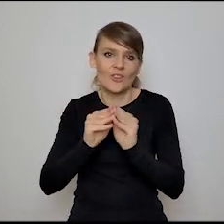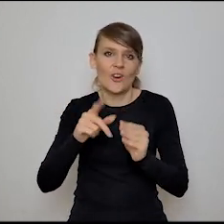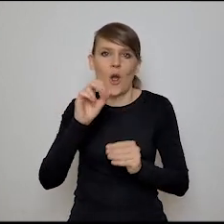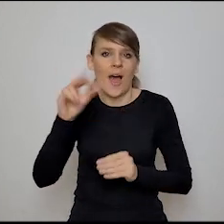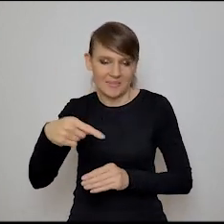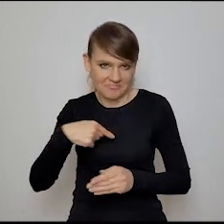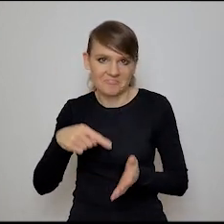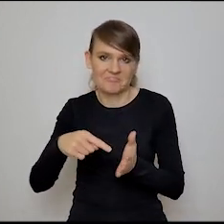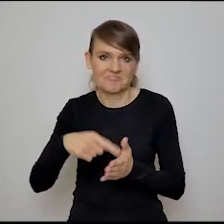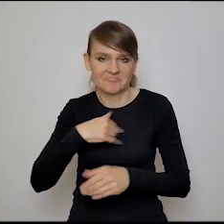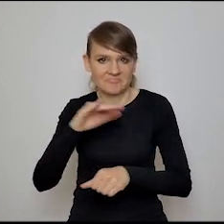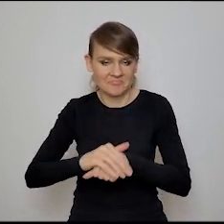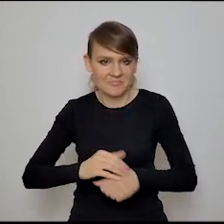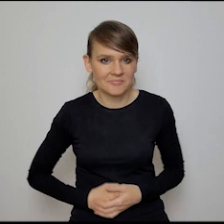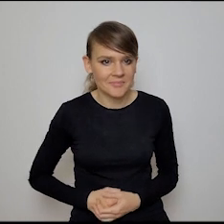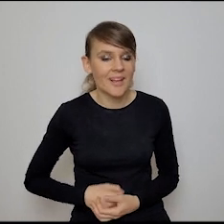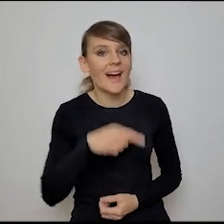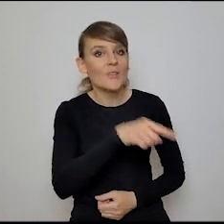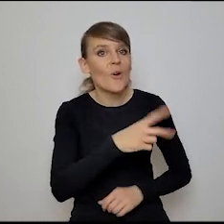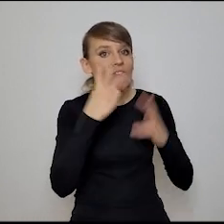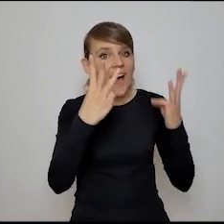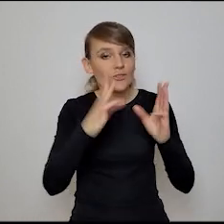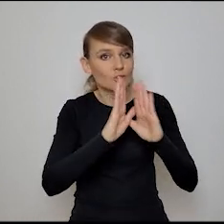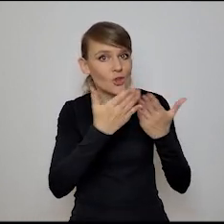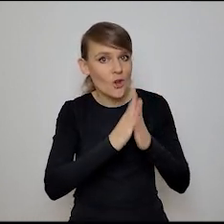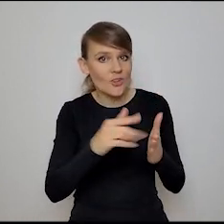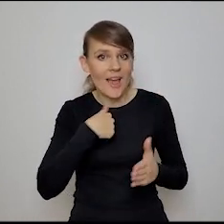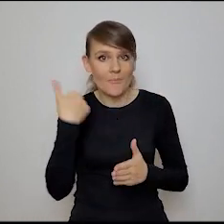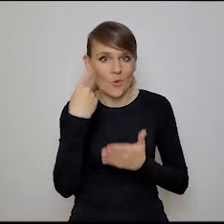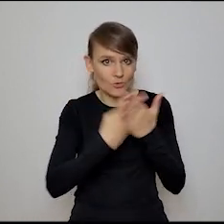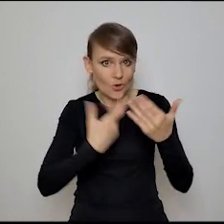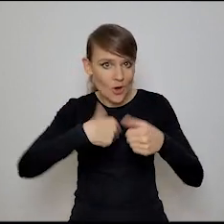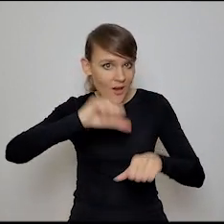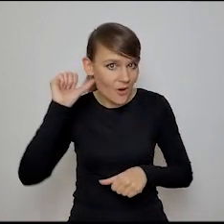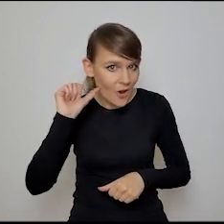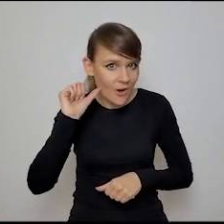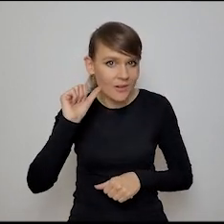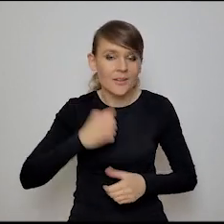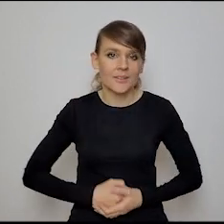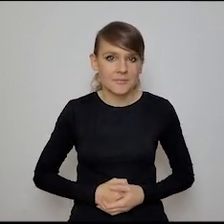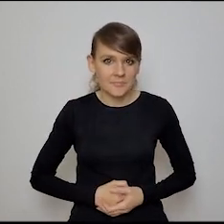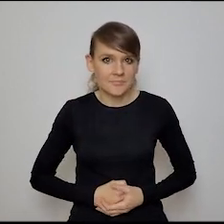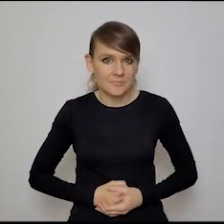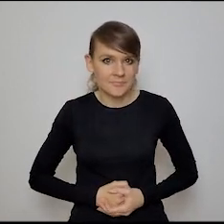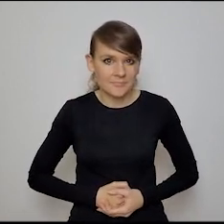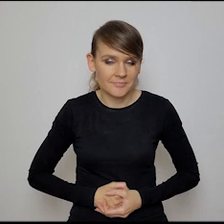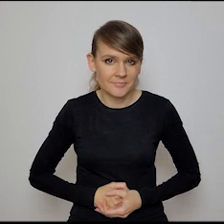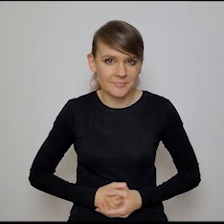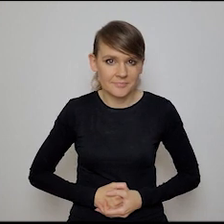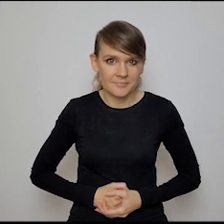to biorę. sensie... Tutaj jednak najważniejszy książek, jakie przeczytałem w ubiegłym roku, mówię to bez ciena kokieterii, bo ja to mówię wszystkim.